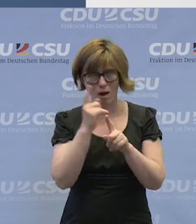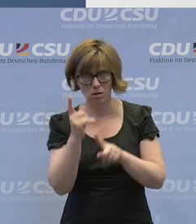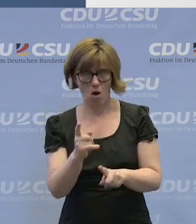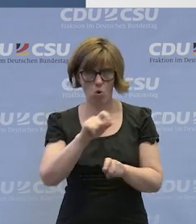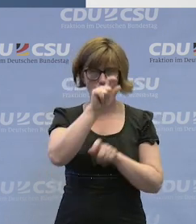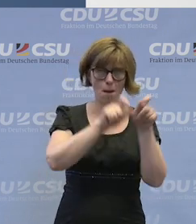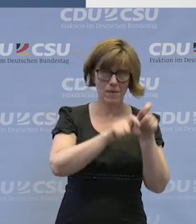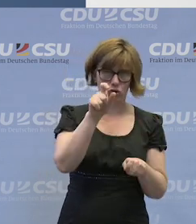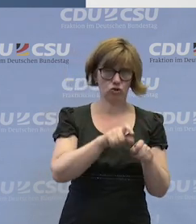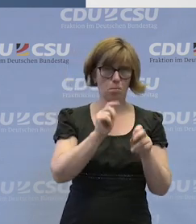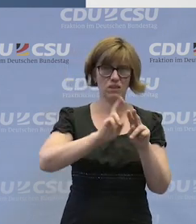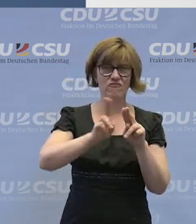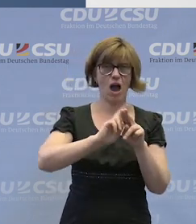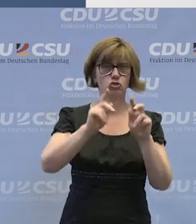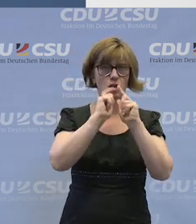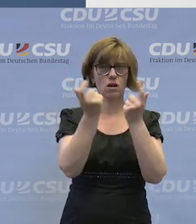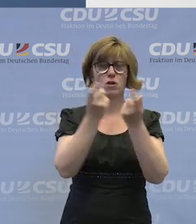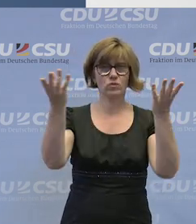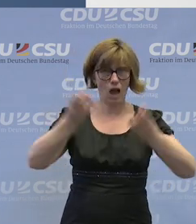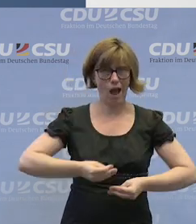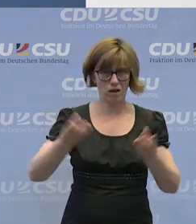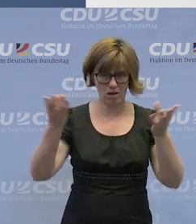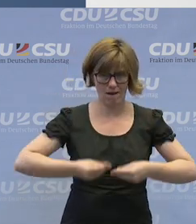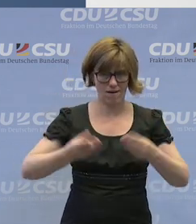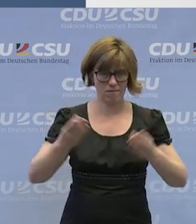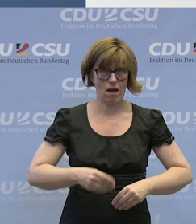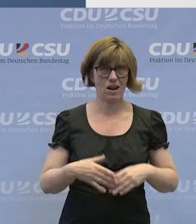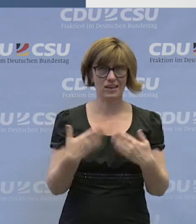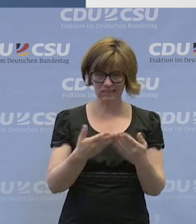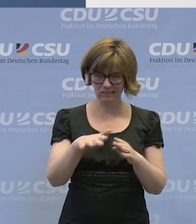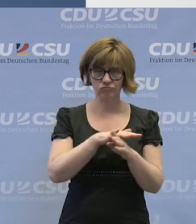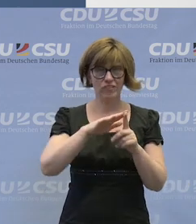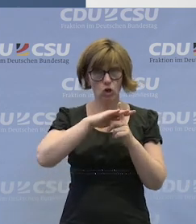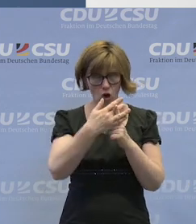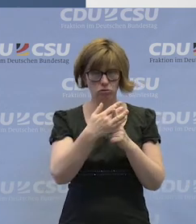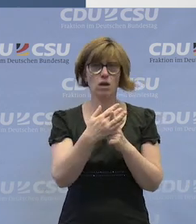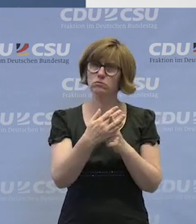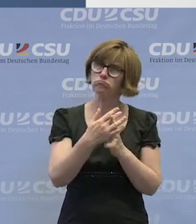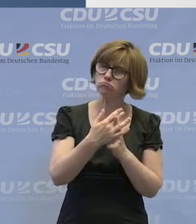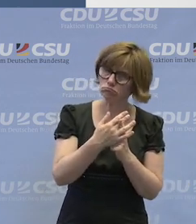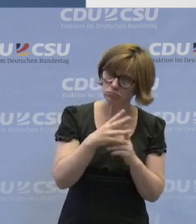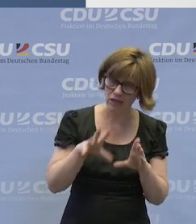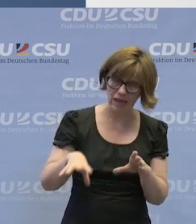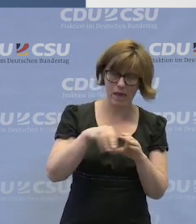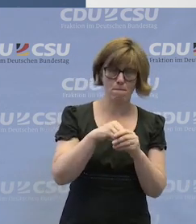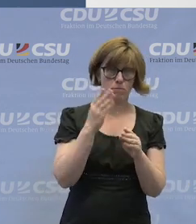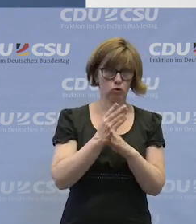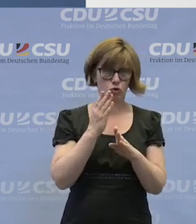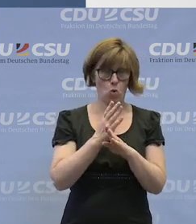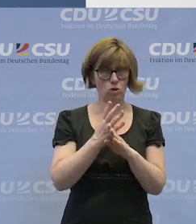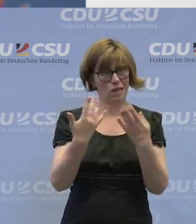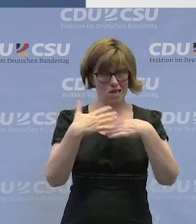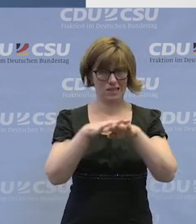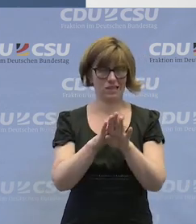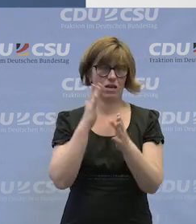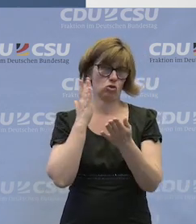dass Menschen mit Werkstatträten und so weiter in diesem Kontext mittlerweile inkludiert, integriert,